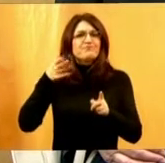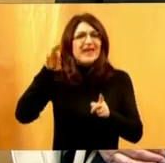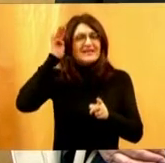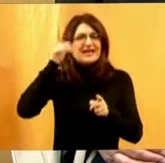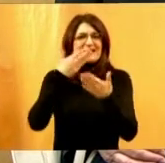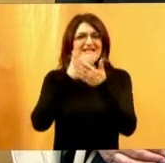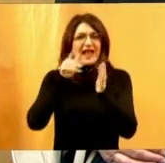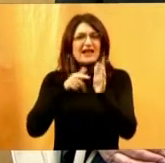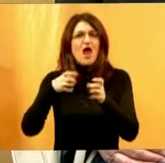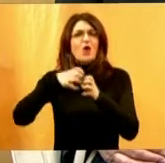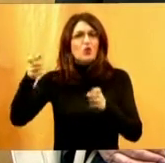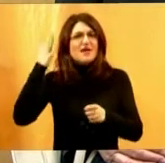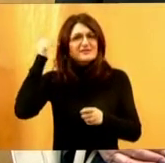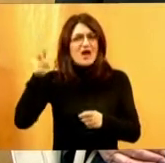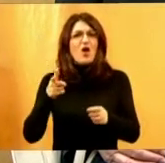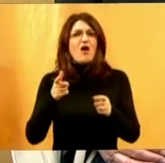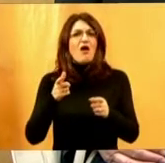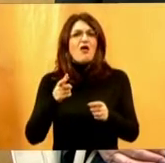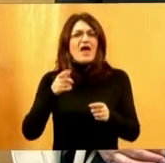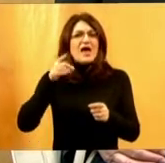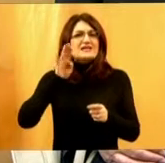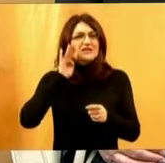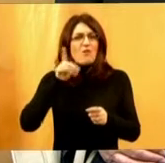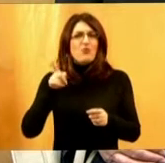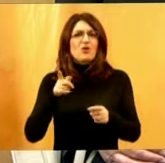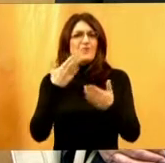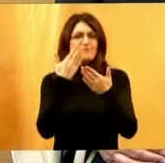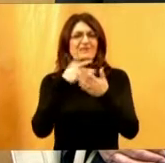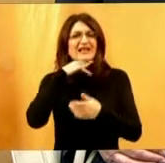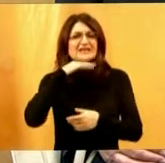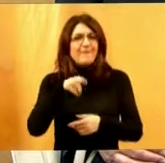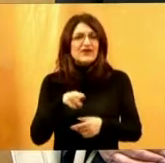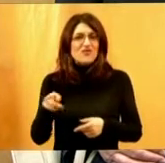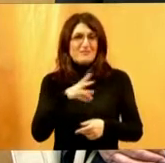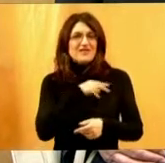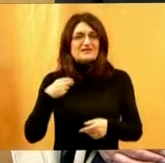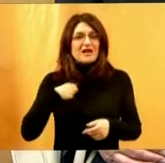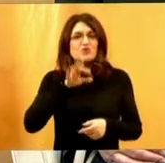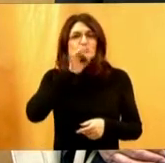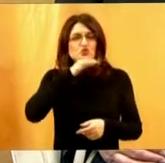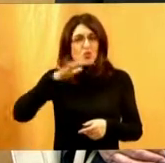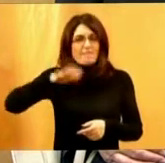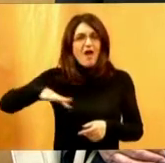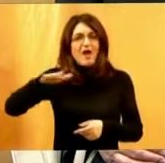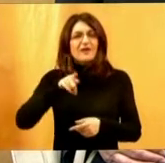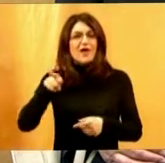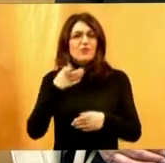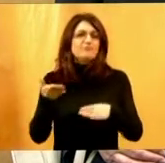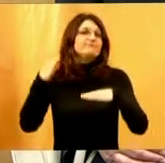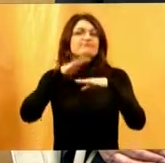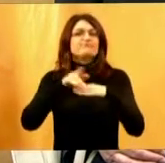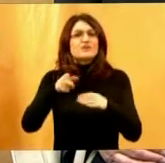i Dugoselo, i Samobor, i Zaprišić. Dakle, ova mjesta Zagrebačke županije koje pokriva